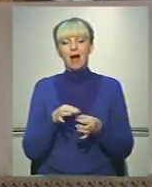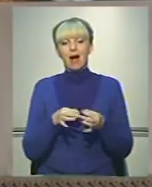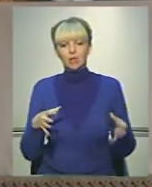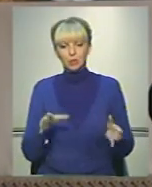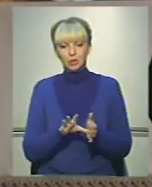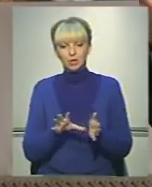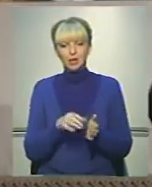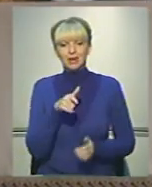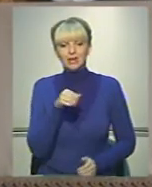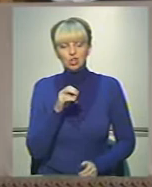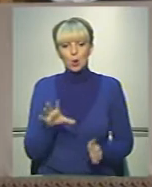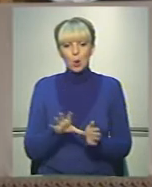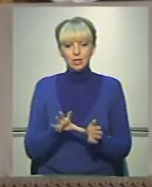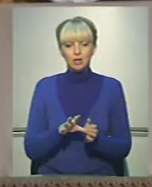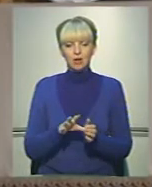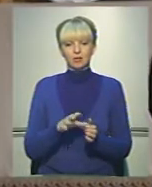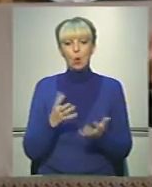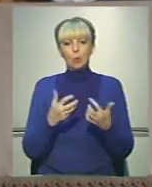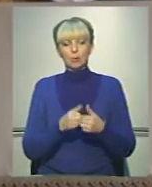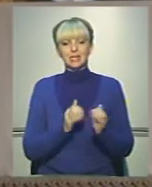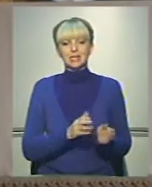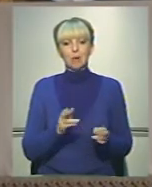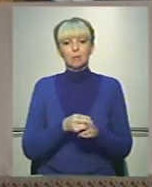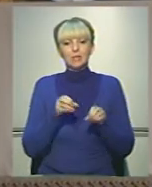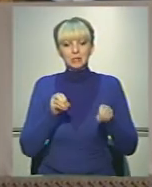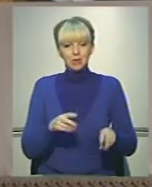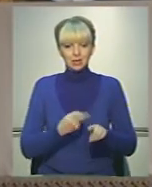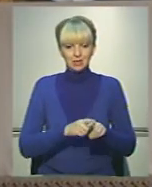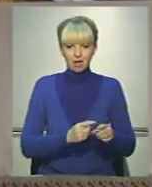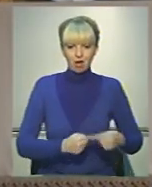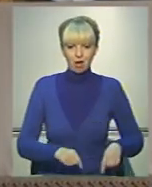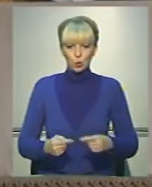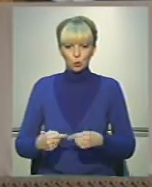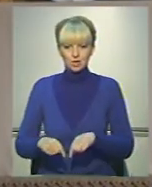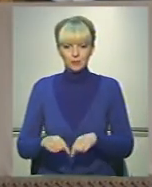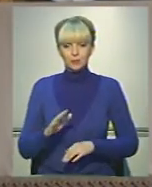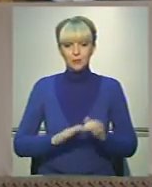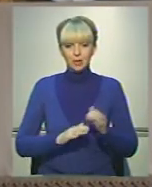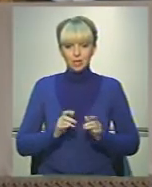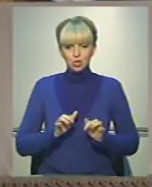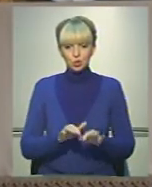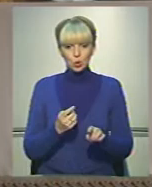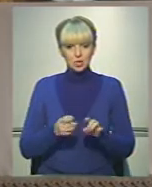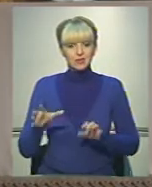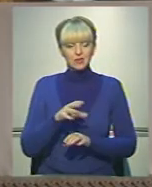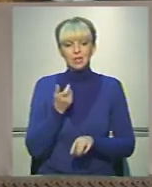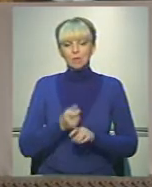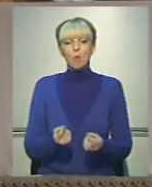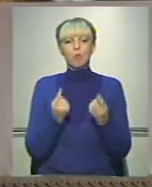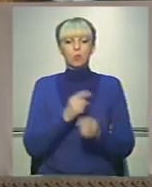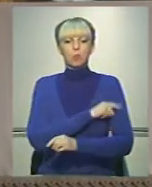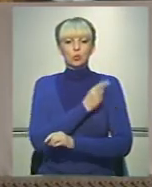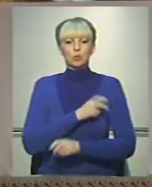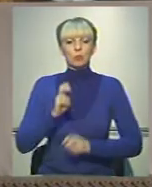гідроенергетики, тобто виробники обладнання, систем безпеки для цих галузей. Практично це вся найбільш потужна